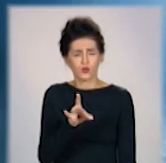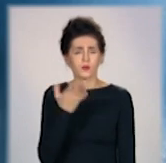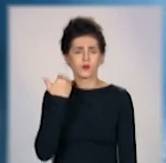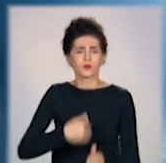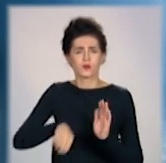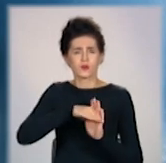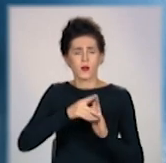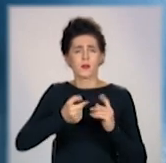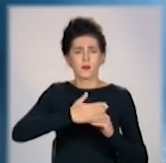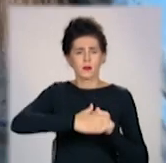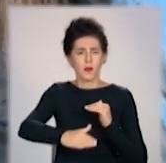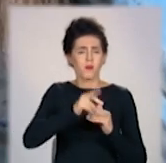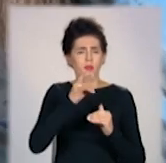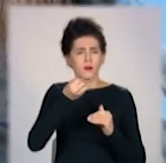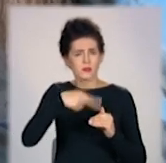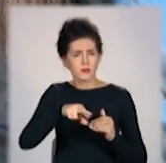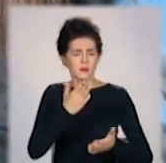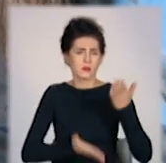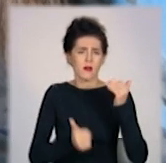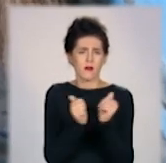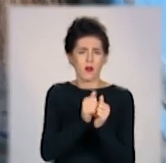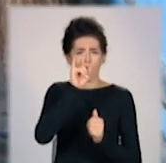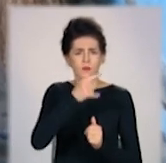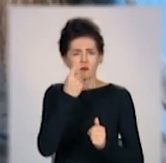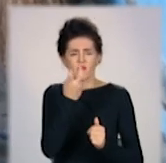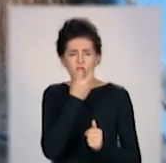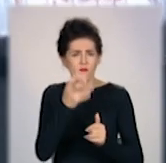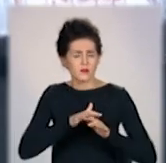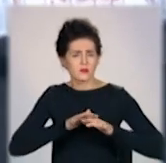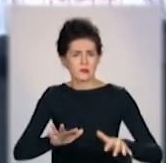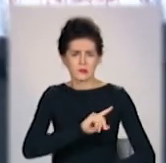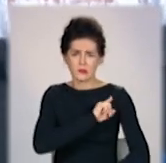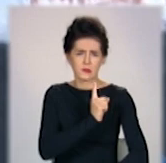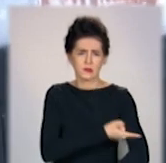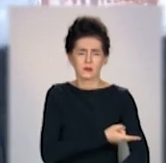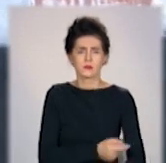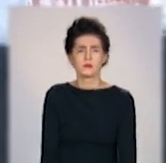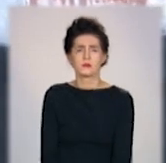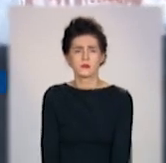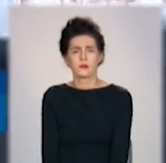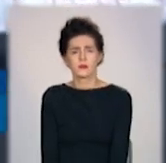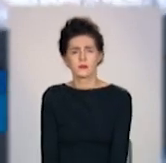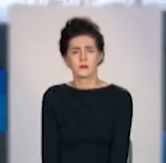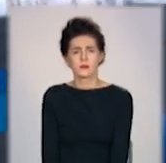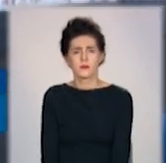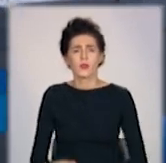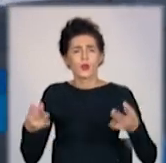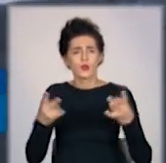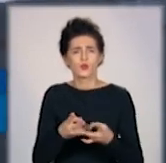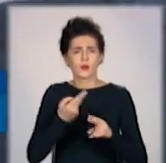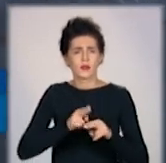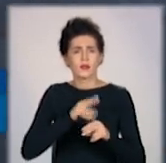складає мотлух у під'їзді та навіть під вікнами. Сморід страшенний. Нужно її куди-то з'явити.